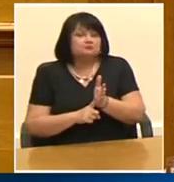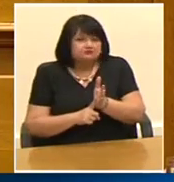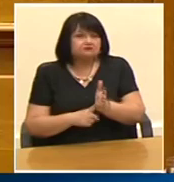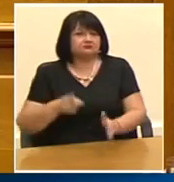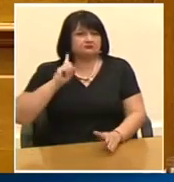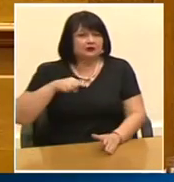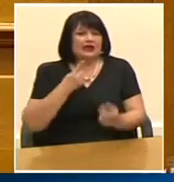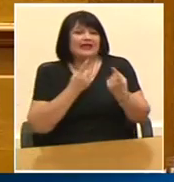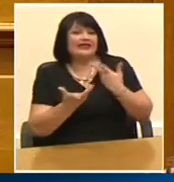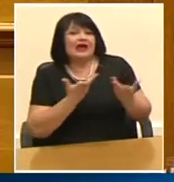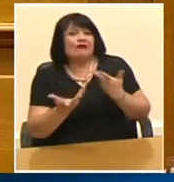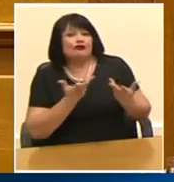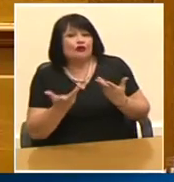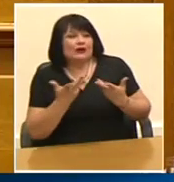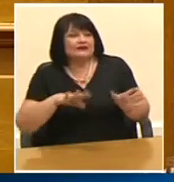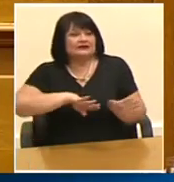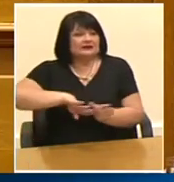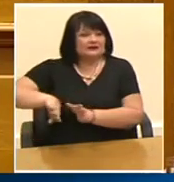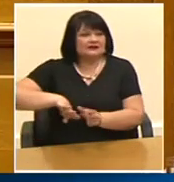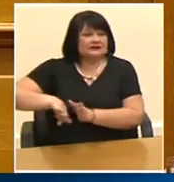διαβούλευση την ξεκινήσατε αφού είχε καταδεθεί ο νόμος